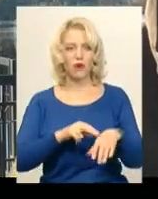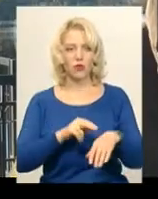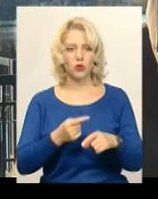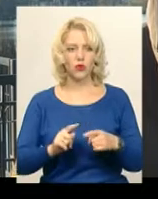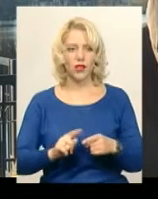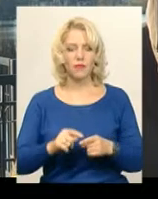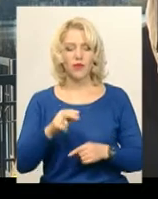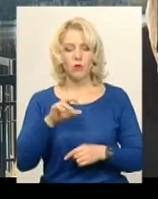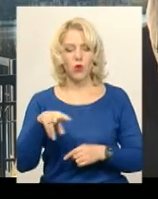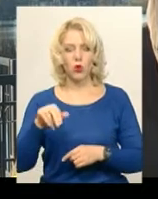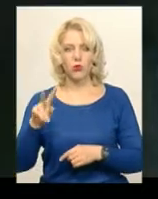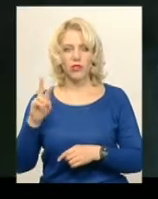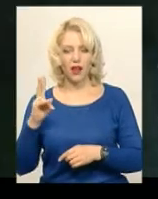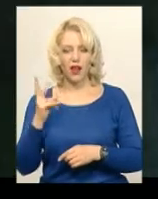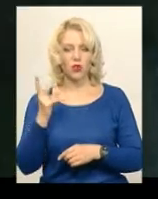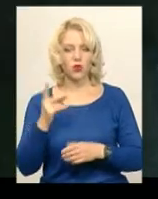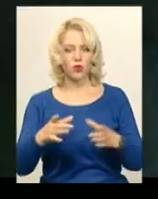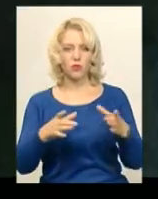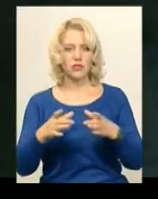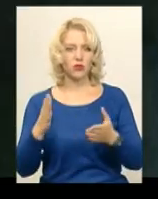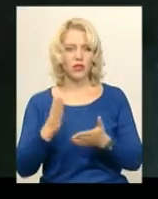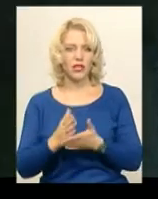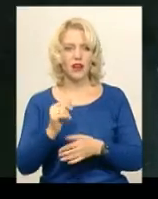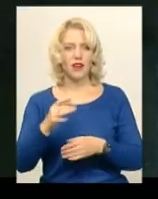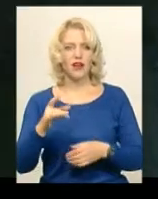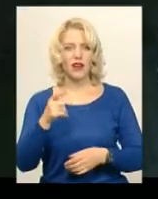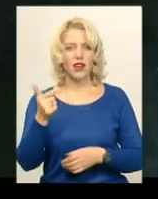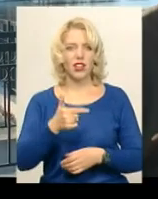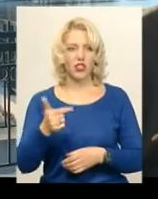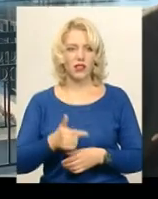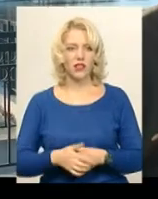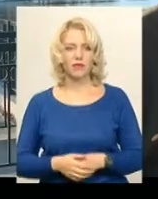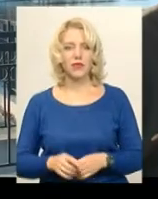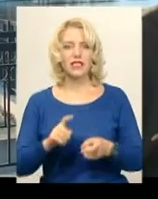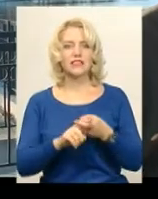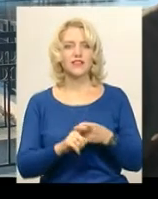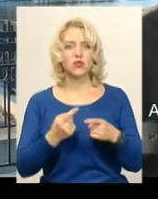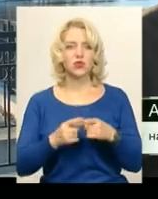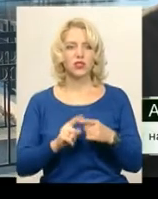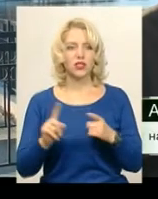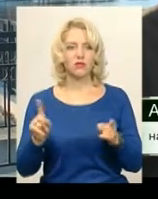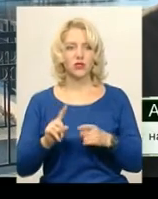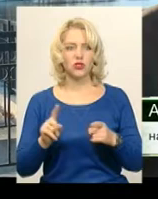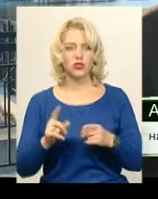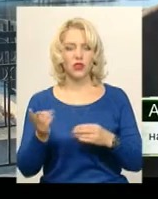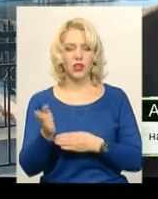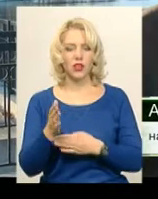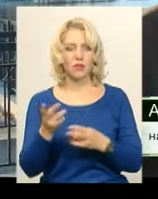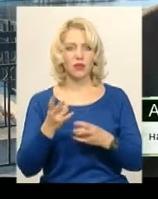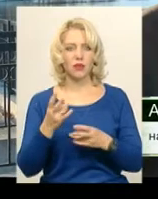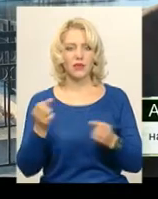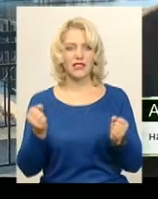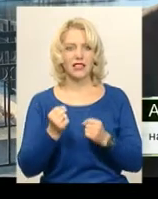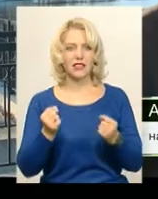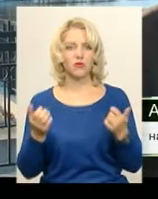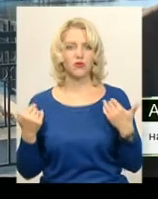Полудняка, друга ділянка, де заборонено рибалити, знаходиться у мікрорайоні Гречани. В зв'язку з тим, що водним біоресурсом потрібно за зиму